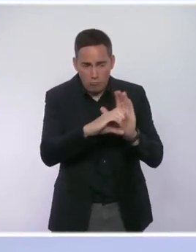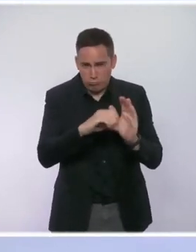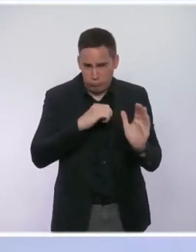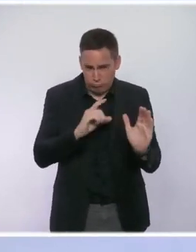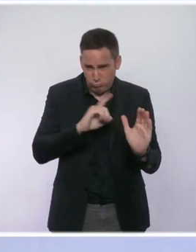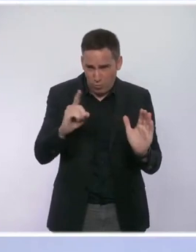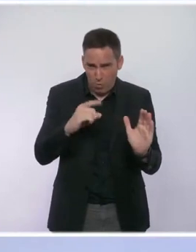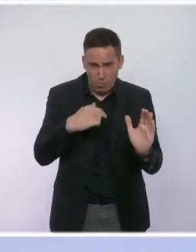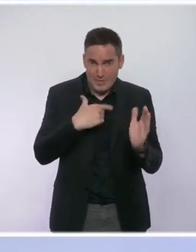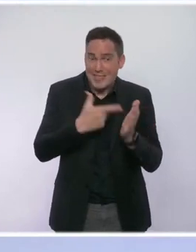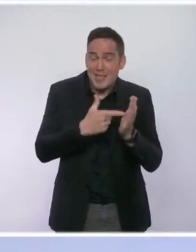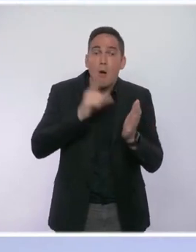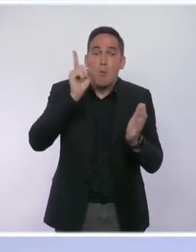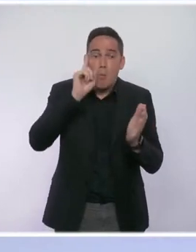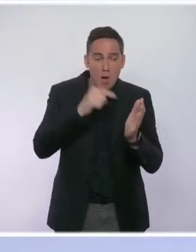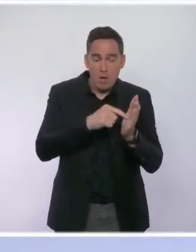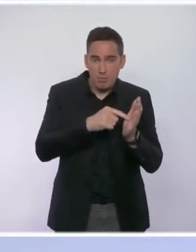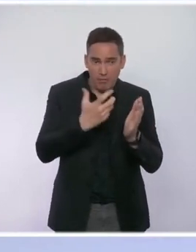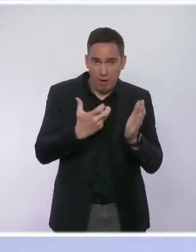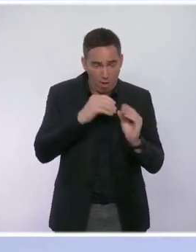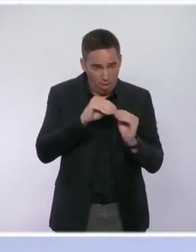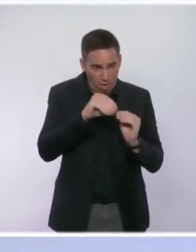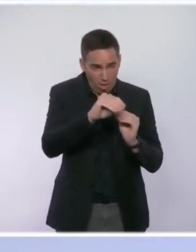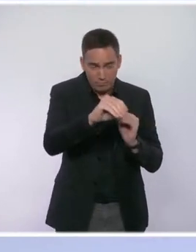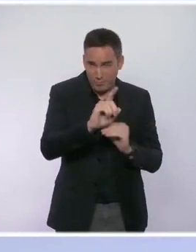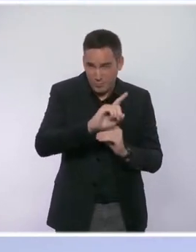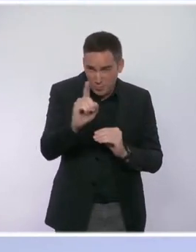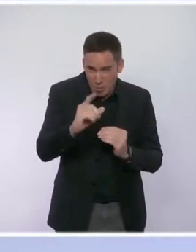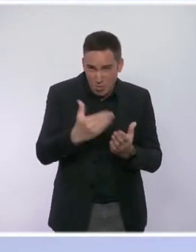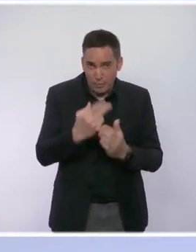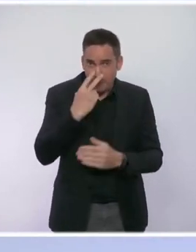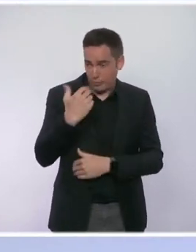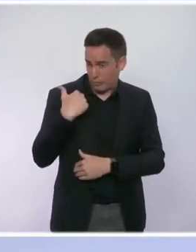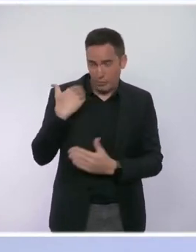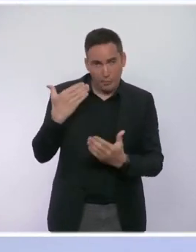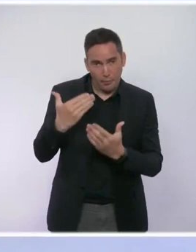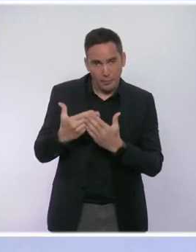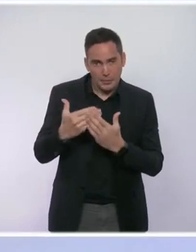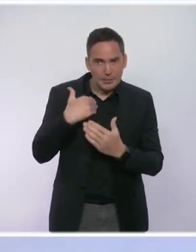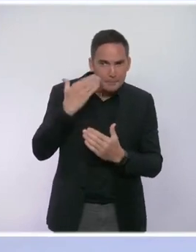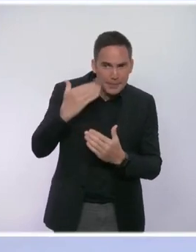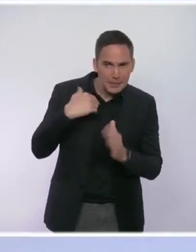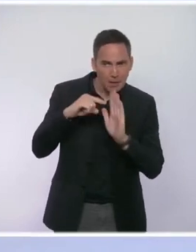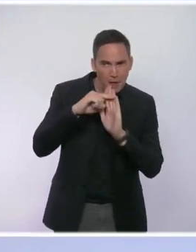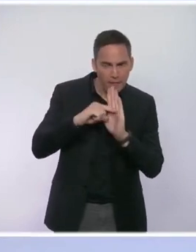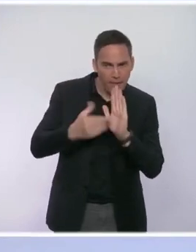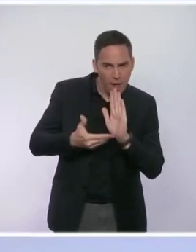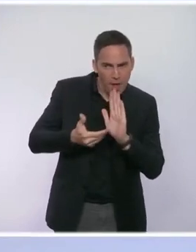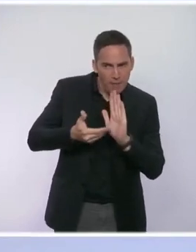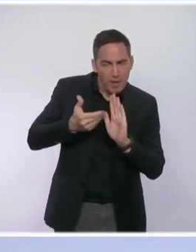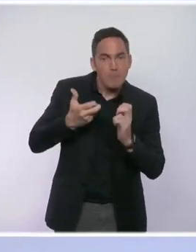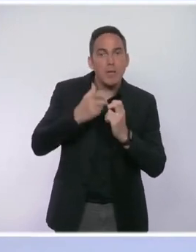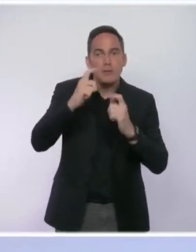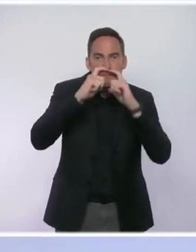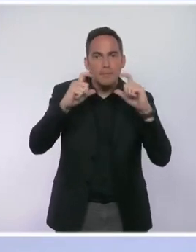recourir au pass, ce n'est pas prolonger son existence, soyons clairs. Vous l'avez vu ces dernières semaines. Dès que nous pouvons lever une contrainte, comme le